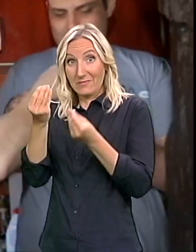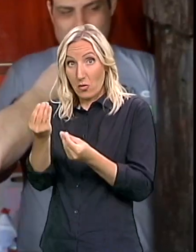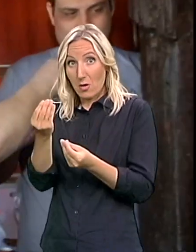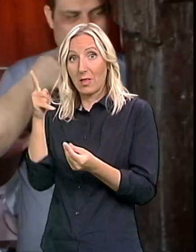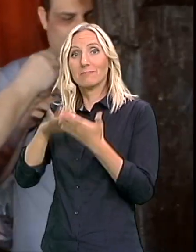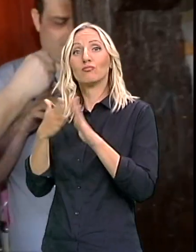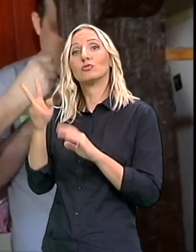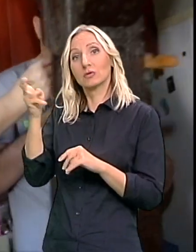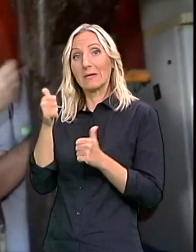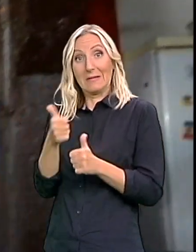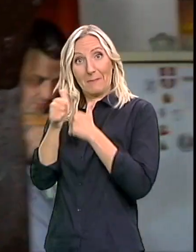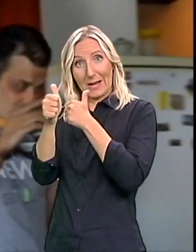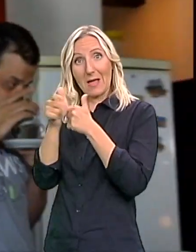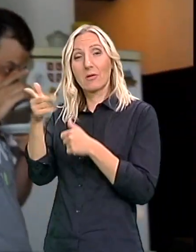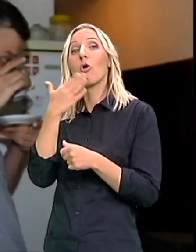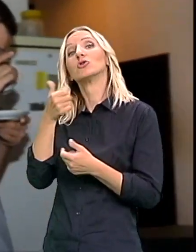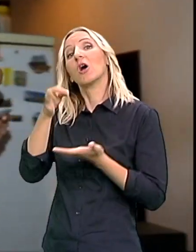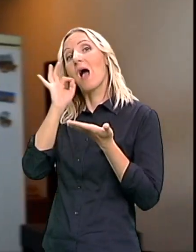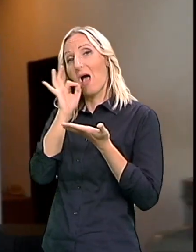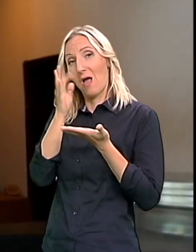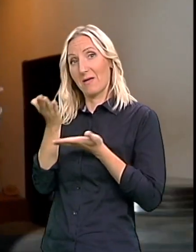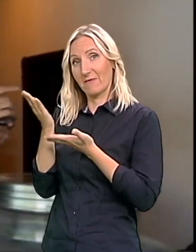Peđa, proprati ga Sada ću da pije kafu